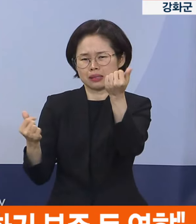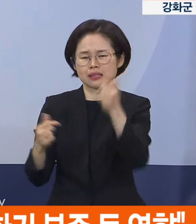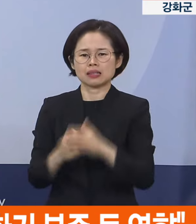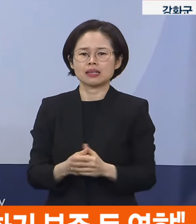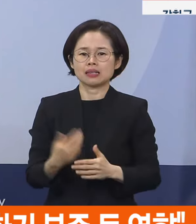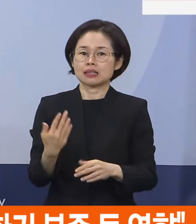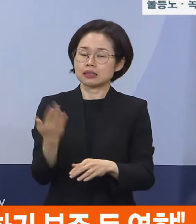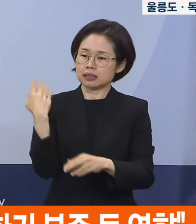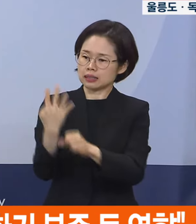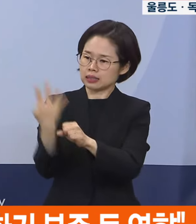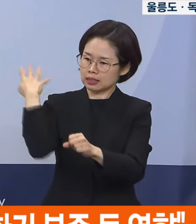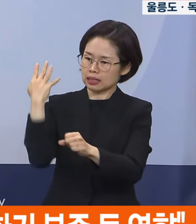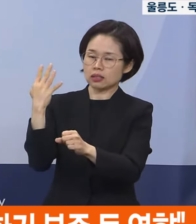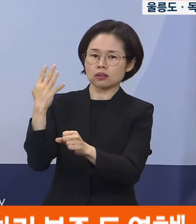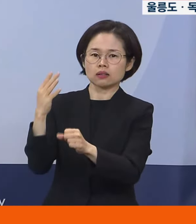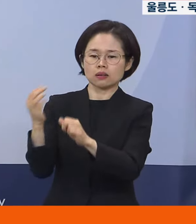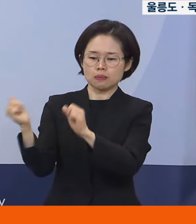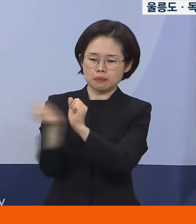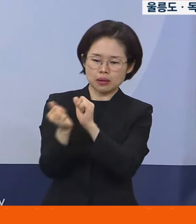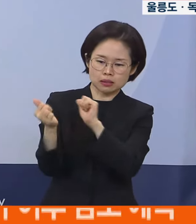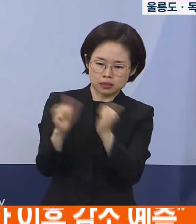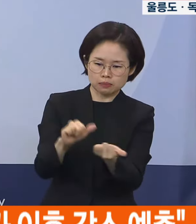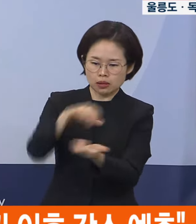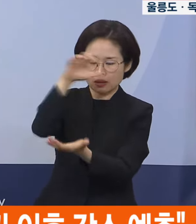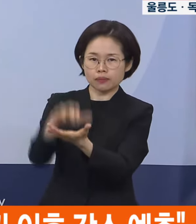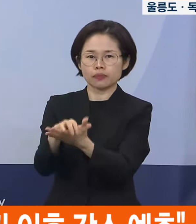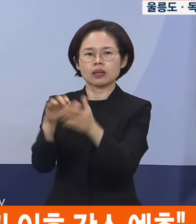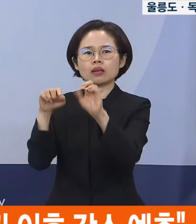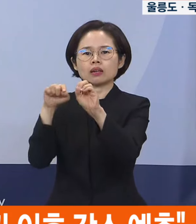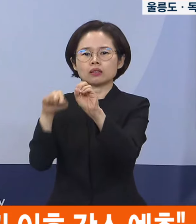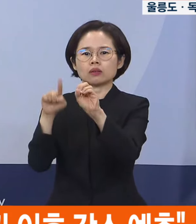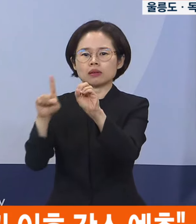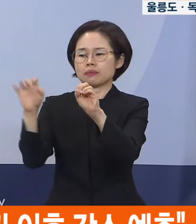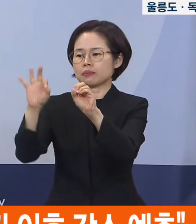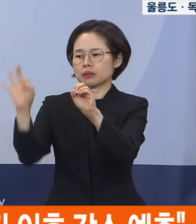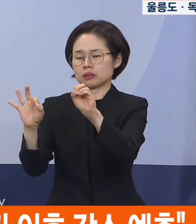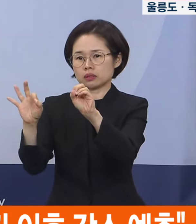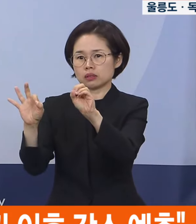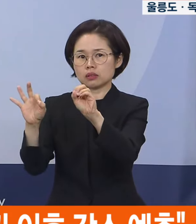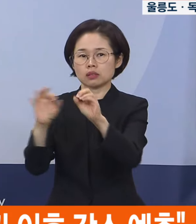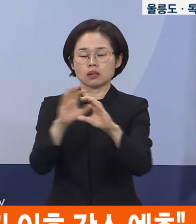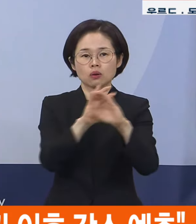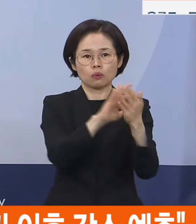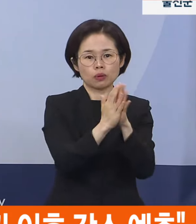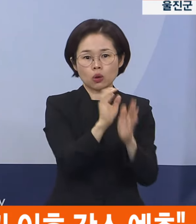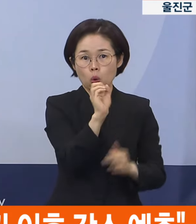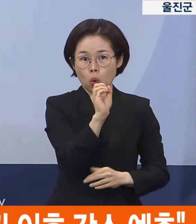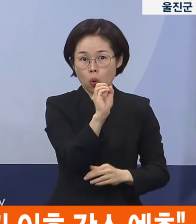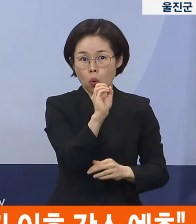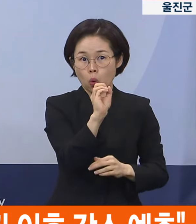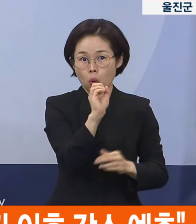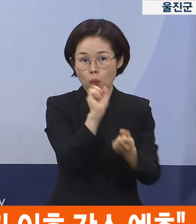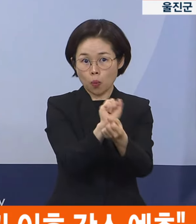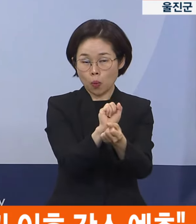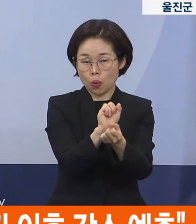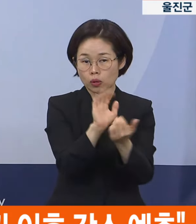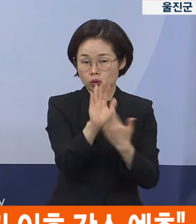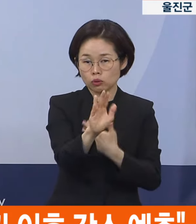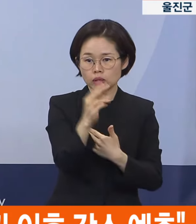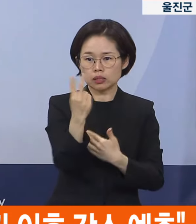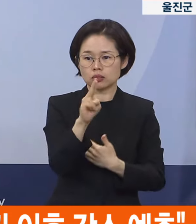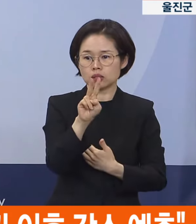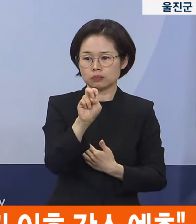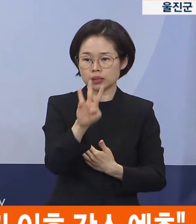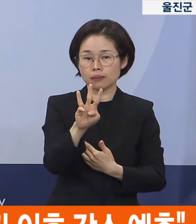4년간 코로나19 누적 치명률은 0.1%이고 특히 오미크론 변이 이후 23년도